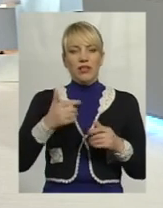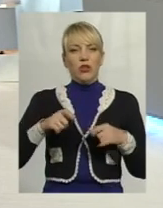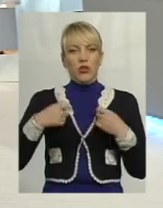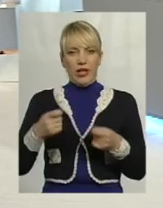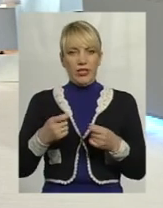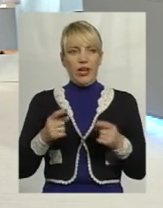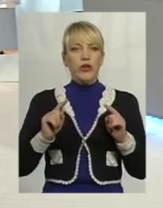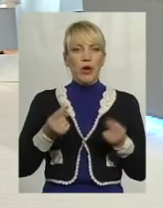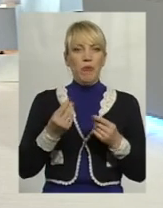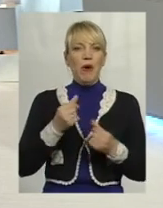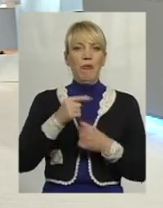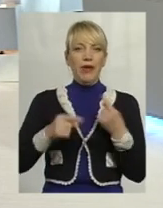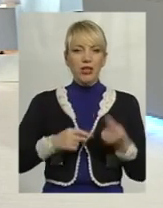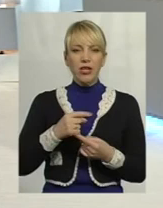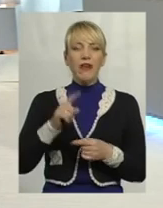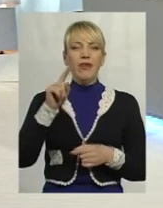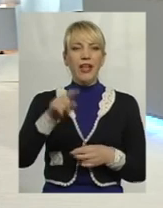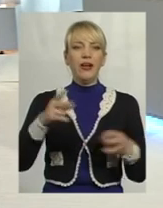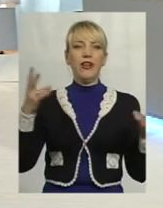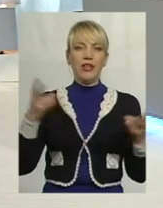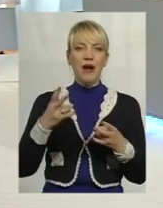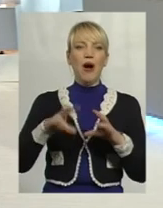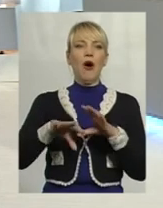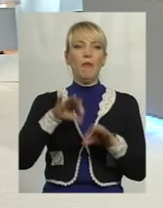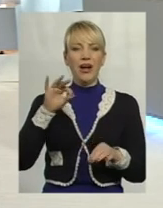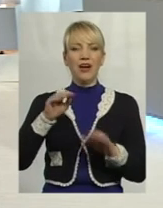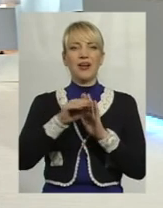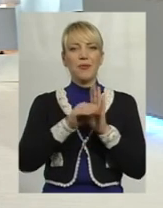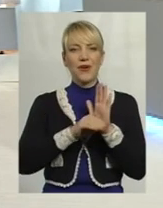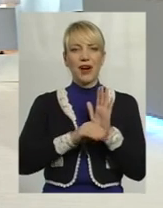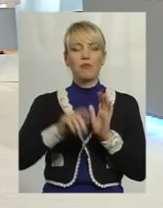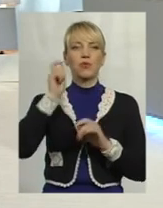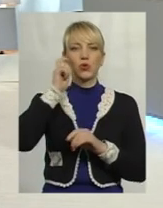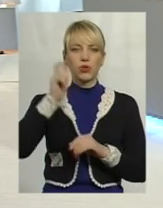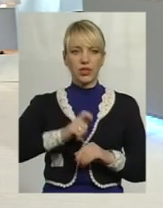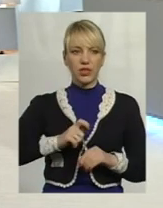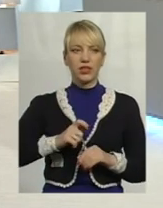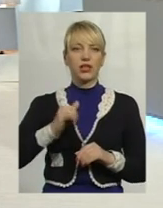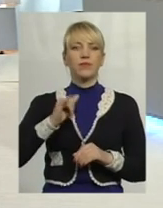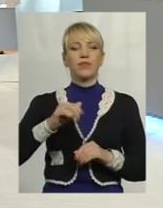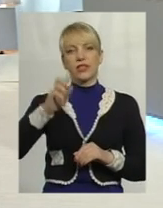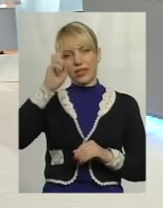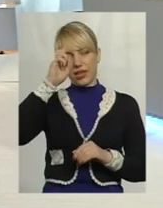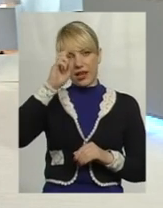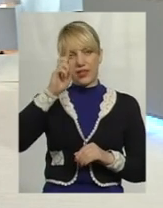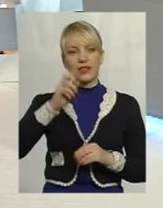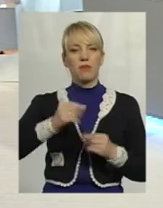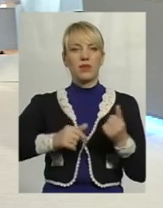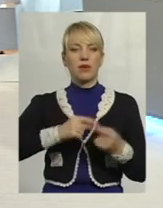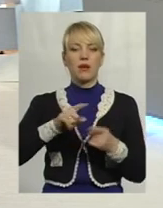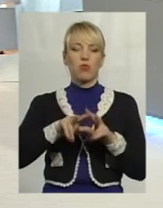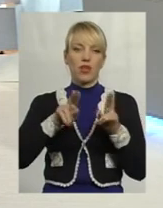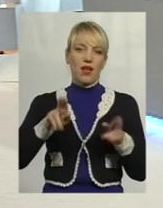бізнесу все-таки варто обирати програму Україна, країна-підприємців? Адже є аналогічні